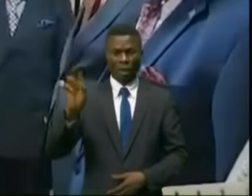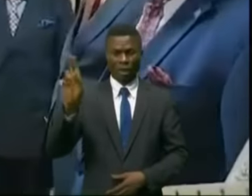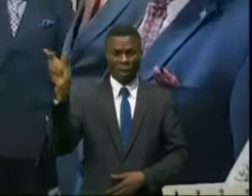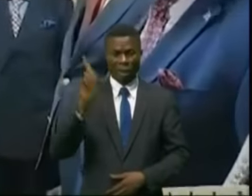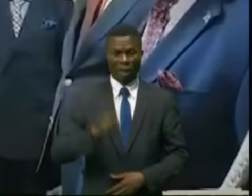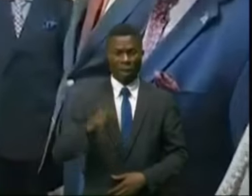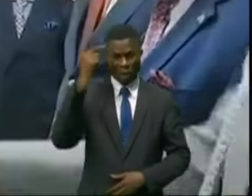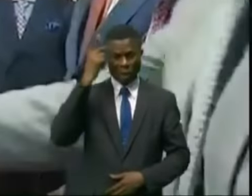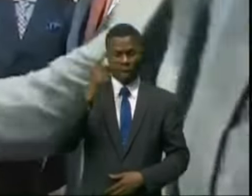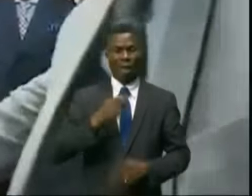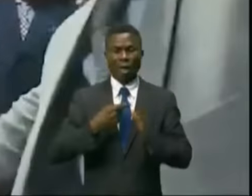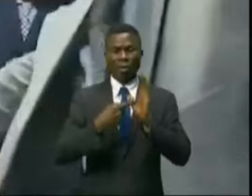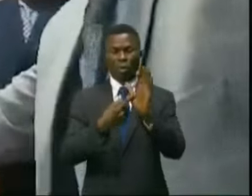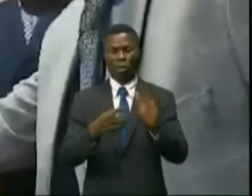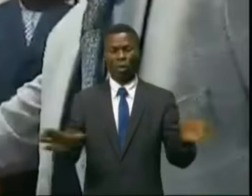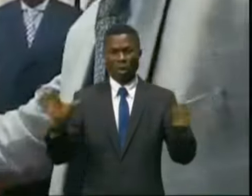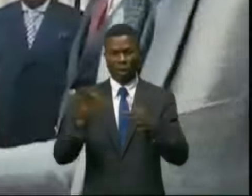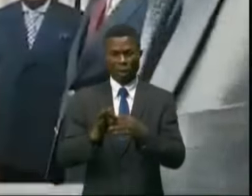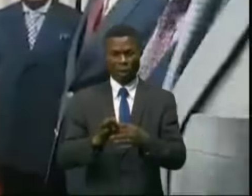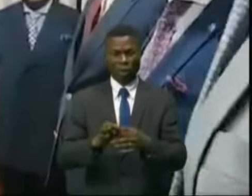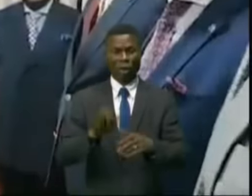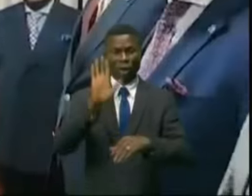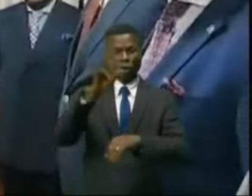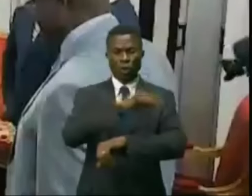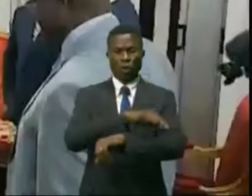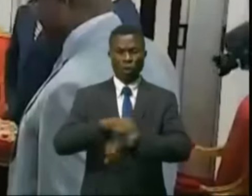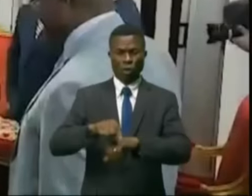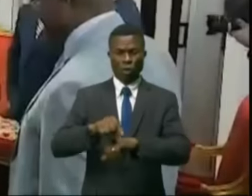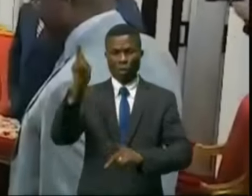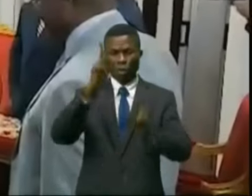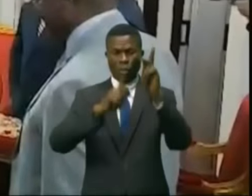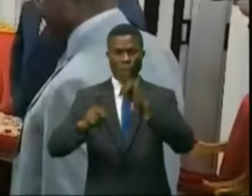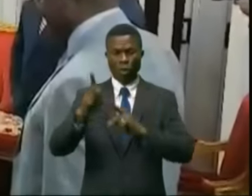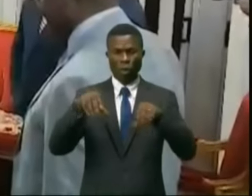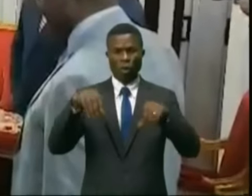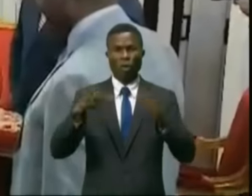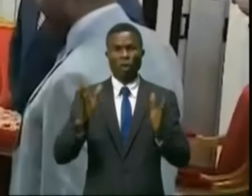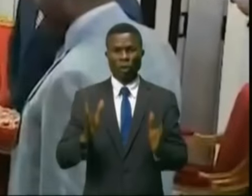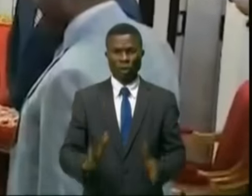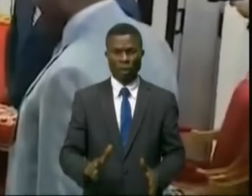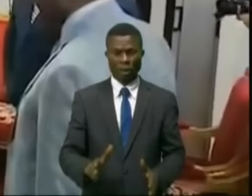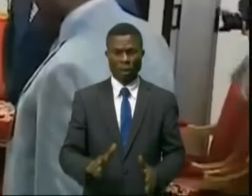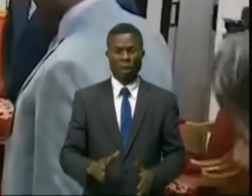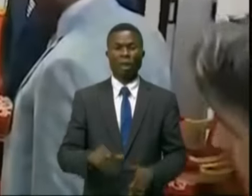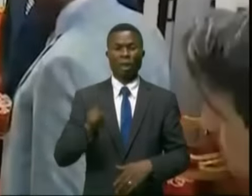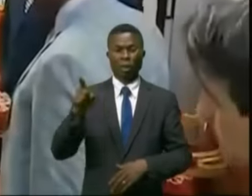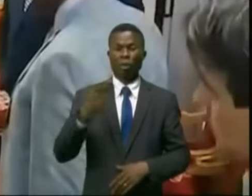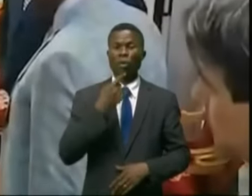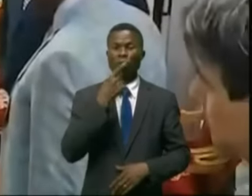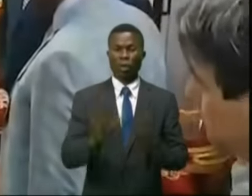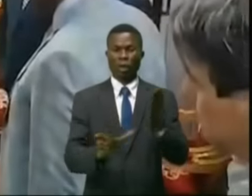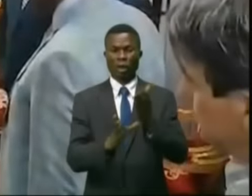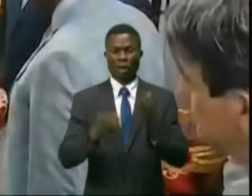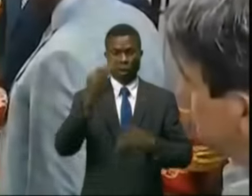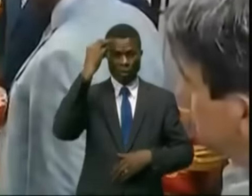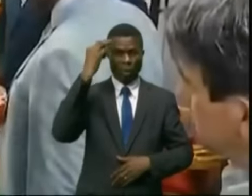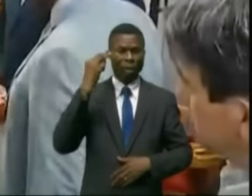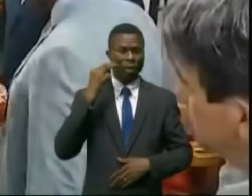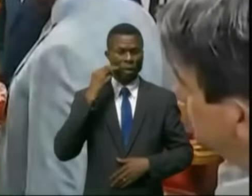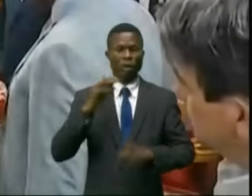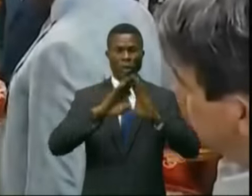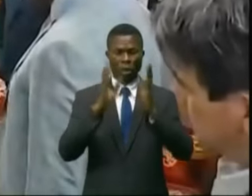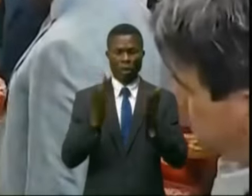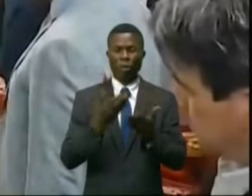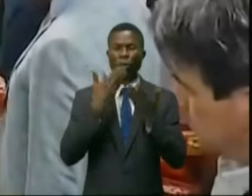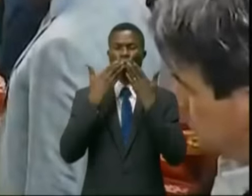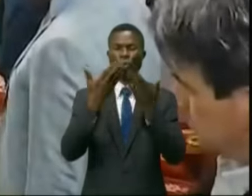solidarité et celle de son institution à la population congolaise. Il a dit au vice-premier ministre tous ses